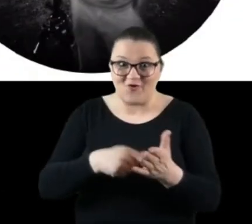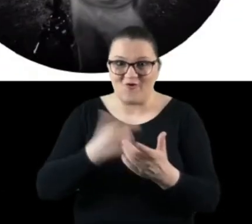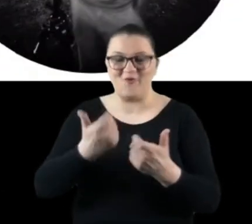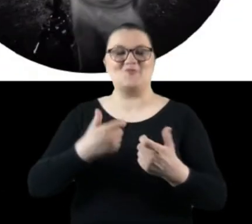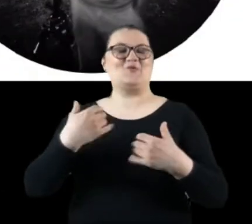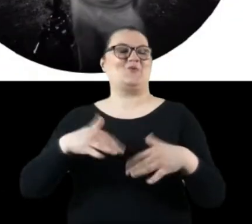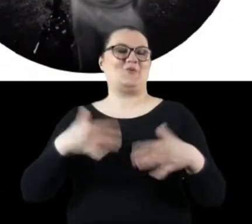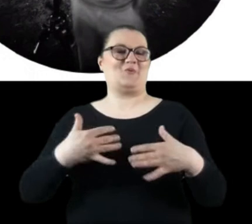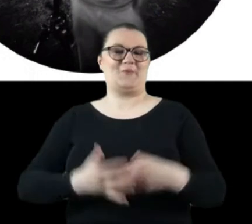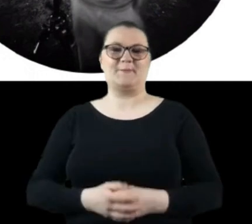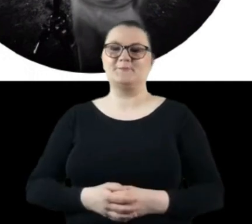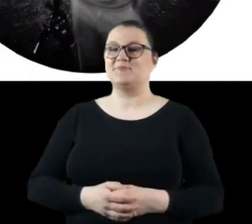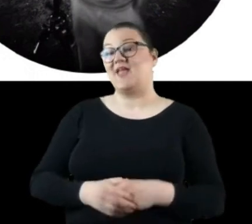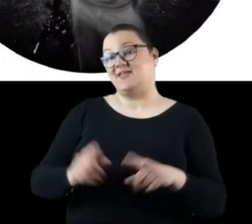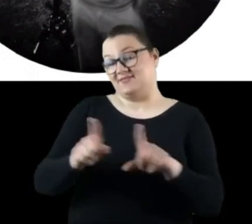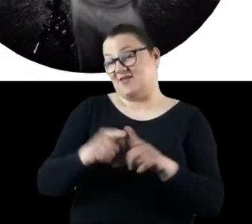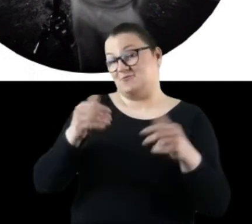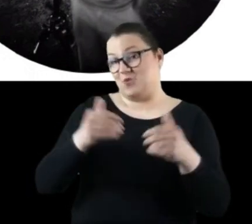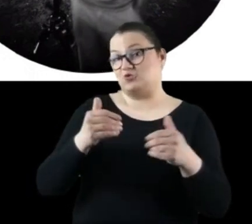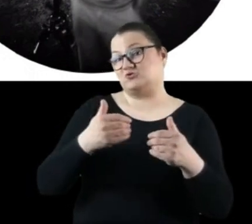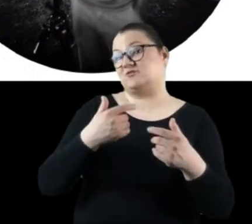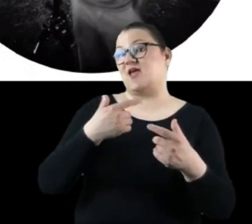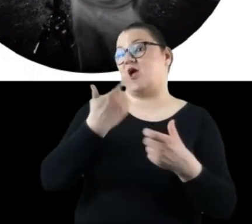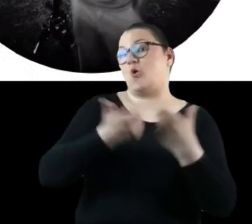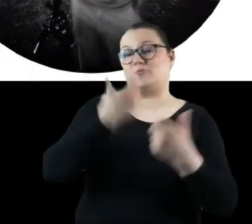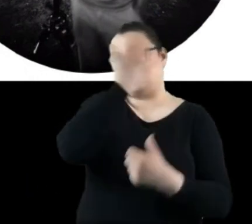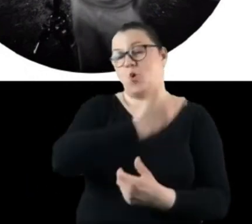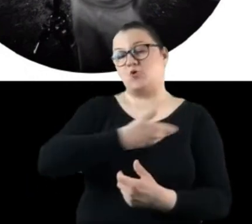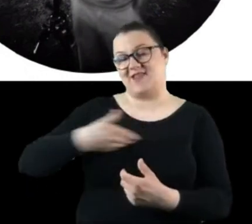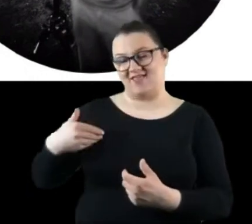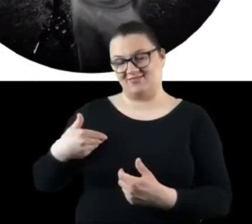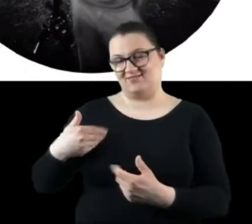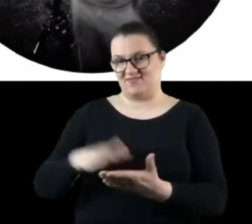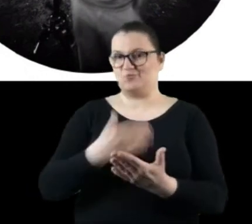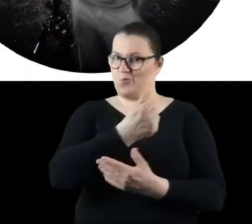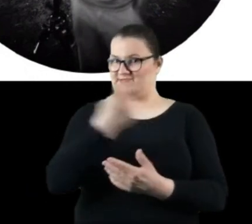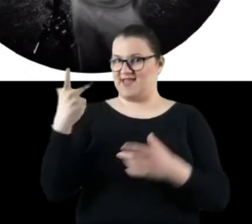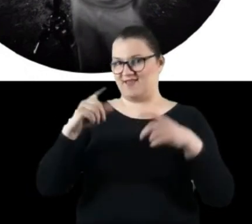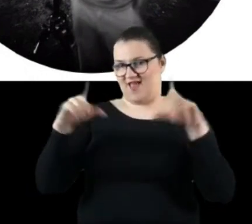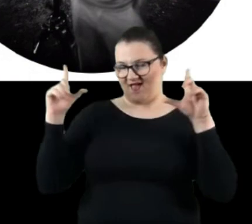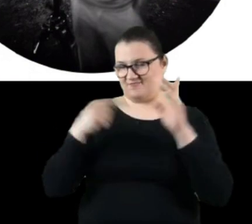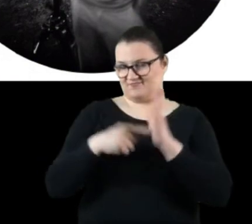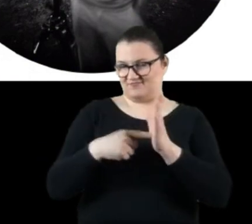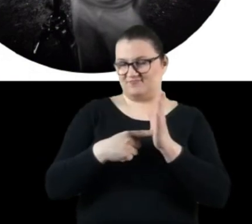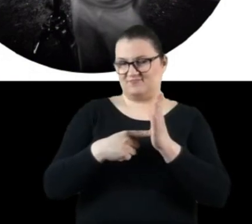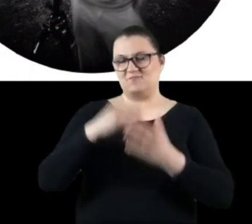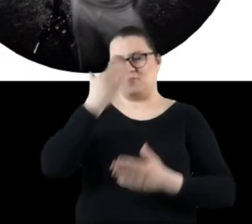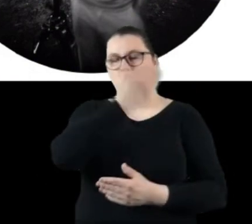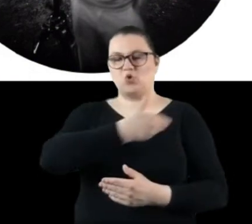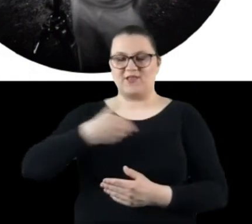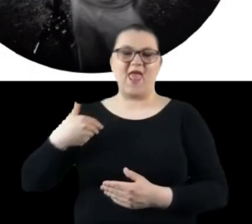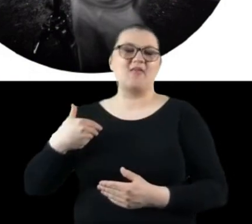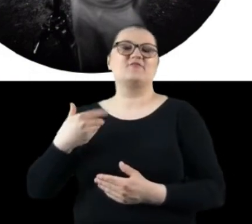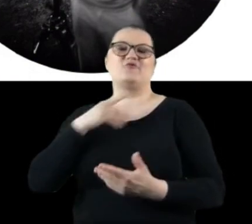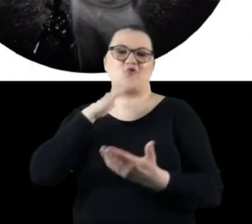Też można iść w stronę portretów. Tutaj mamy serię portretów wykonywanych przy